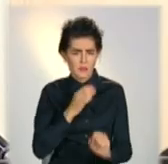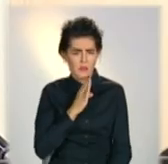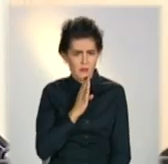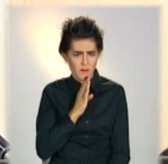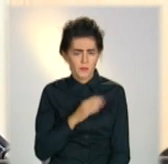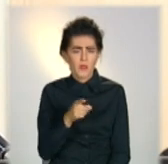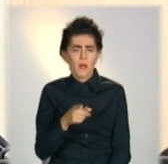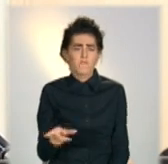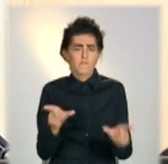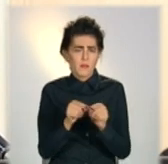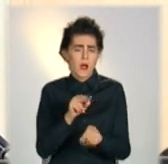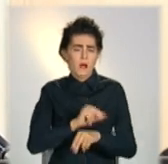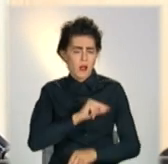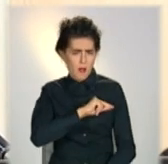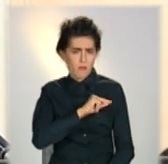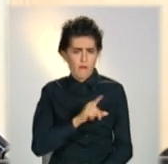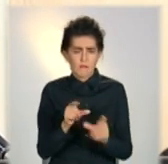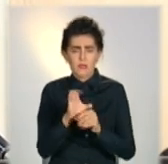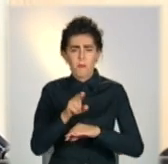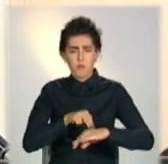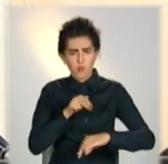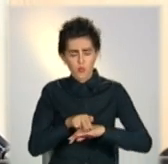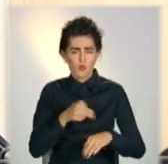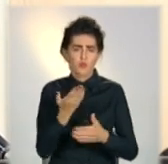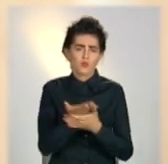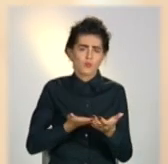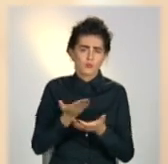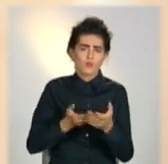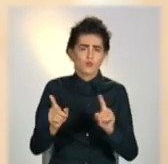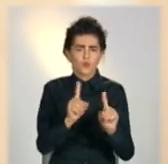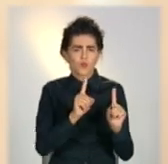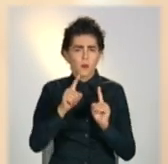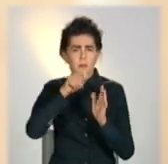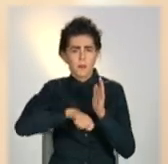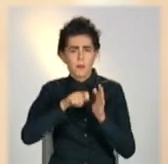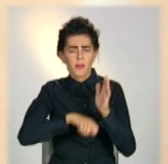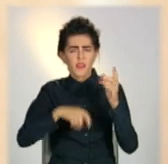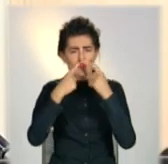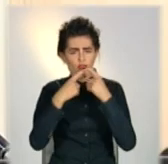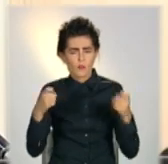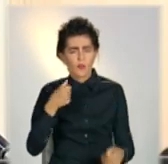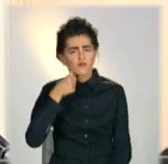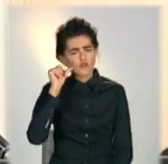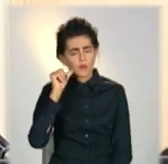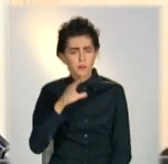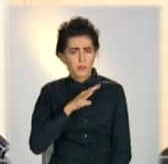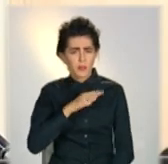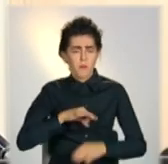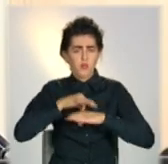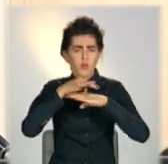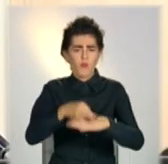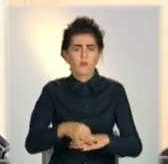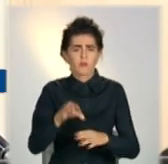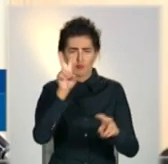Співпрацюю зі слідством. Рекомендую перевіряти інформацію. Вчора, під час проведення